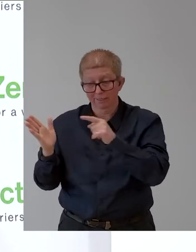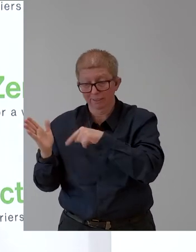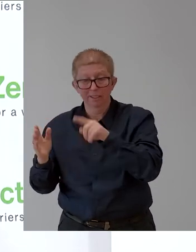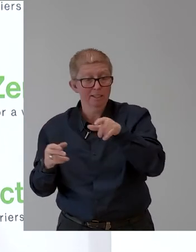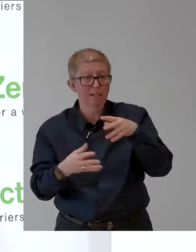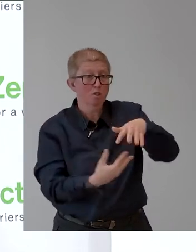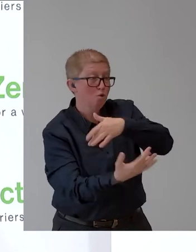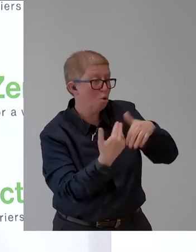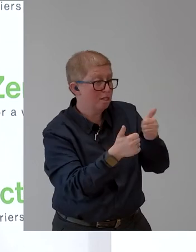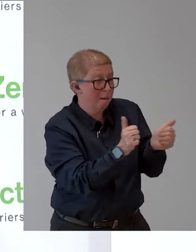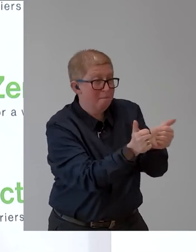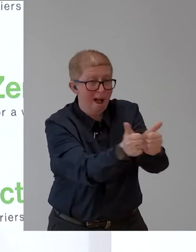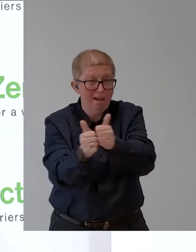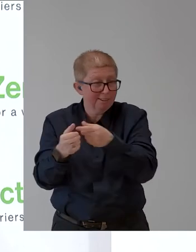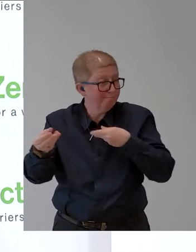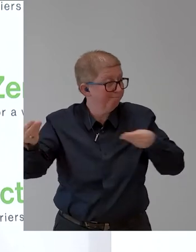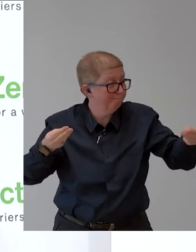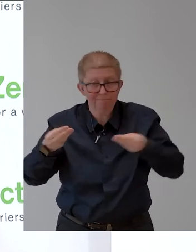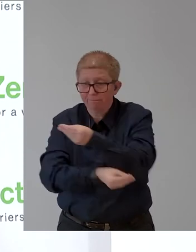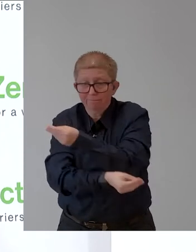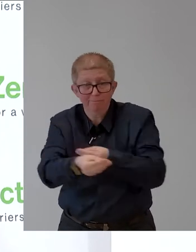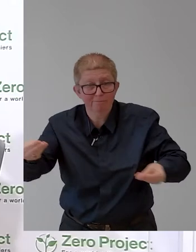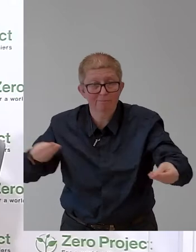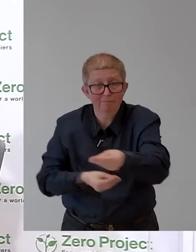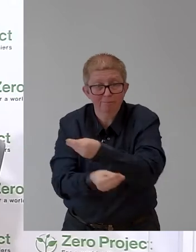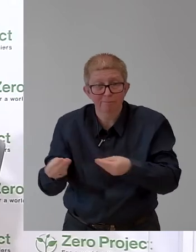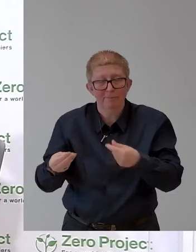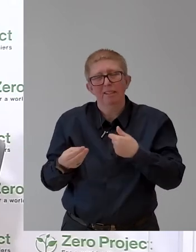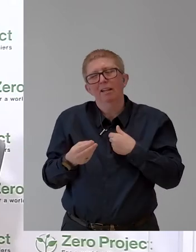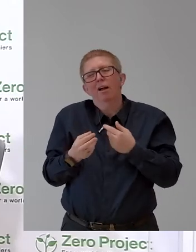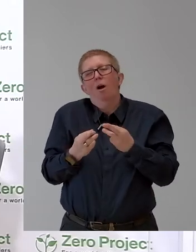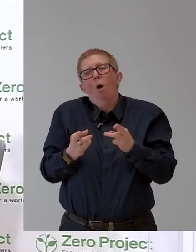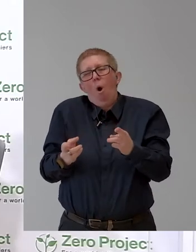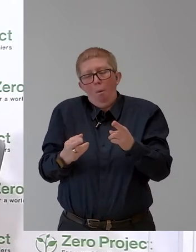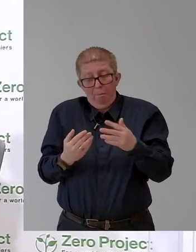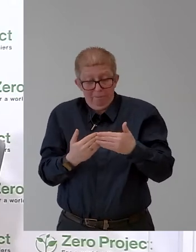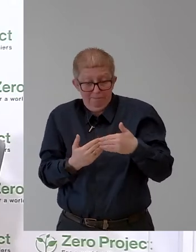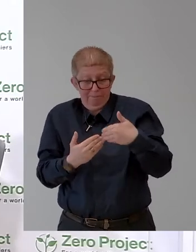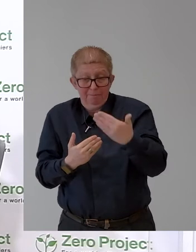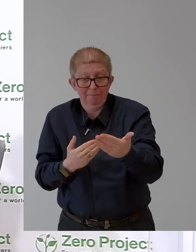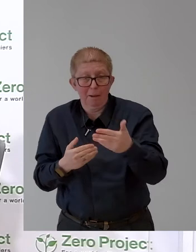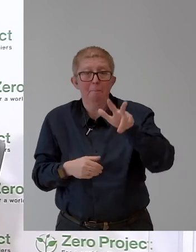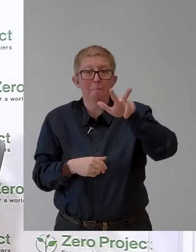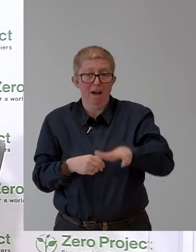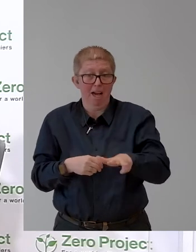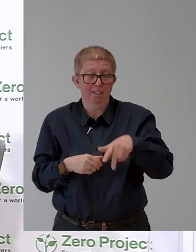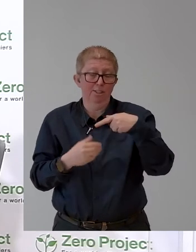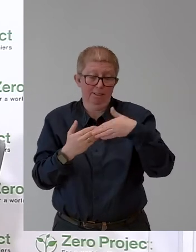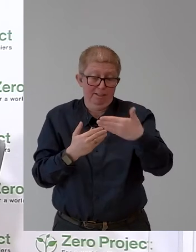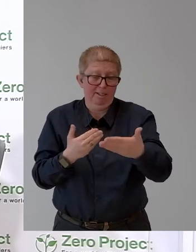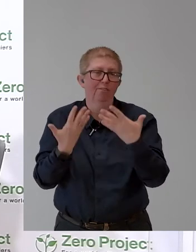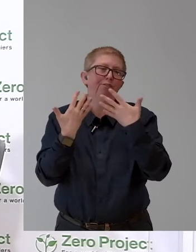heuer fertig zu werden. Der Händler gleich rüber zu Frau Steger. Fühlen Sie sich entsprechend gut eingebunden?